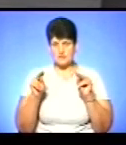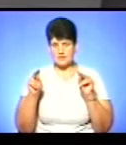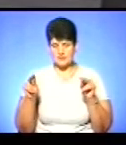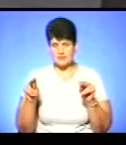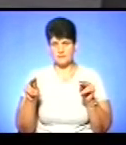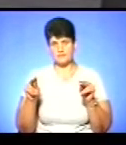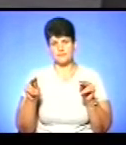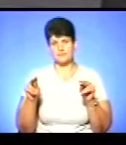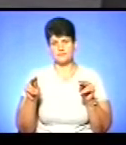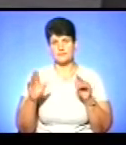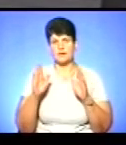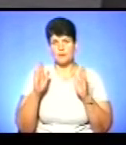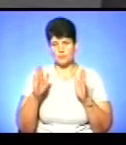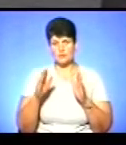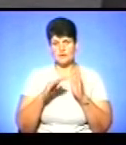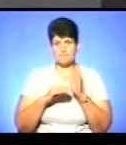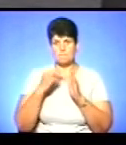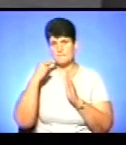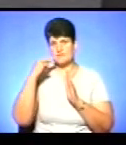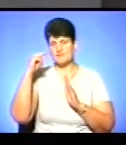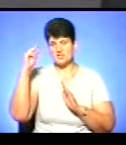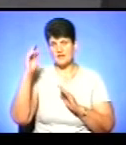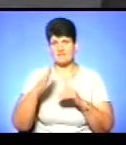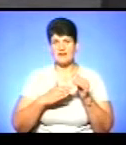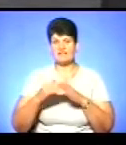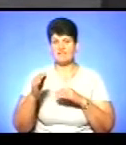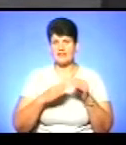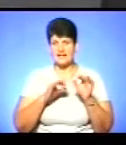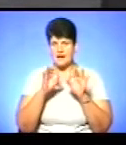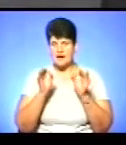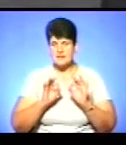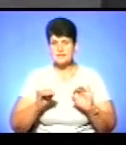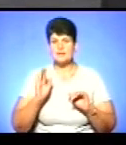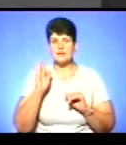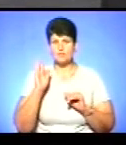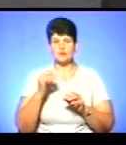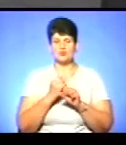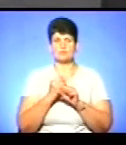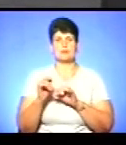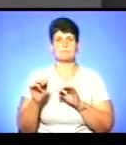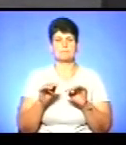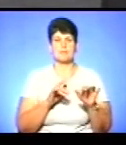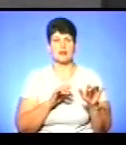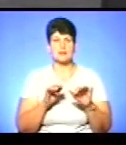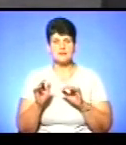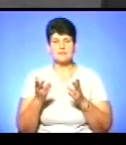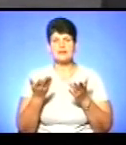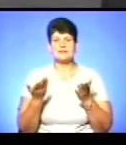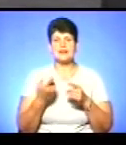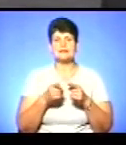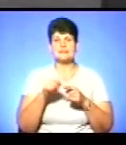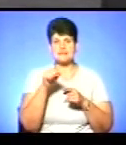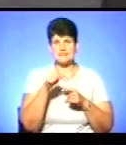Безумовно, буде підвищення кваліфікації, але разом з тим буде розроблений механізм, за яким це підвищення